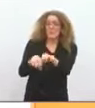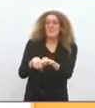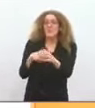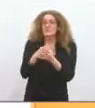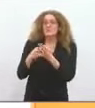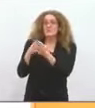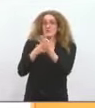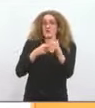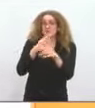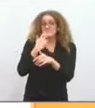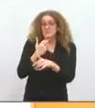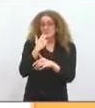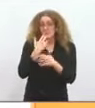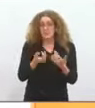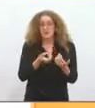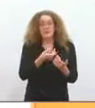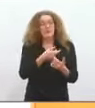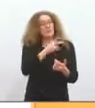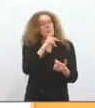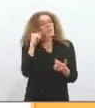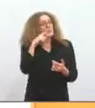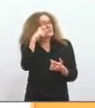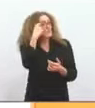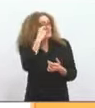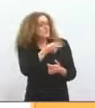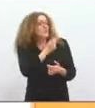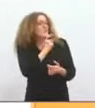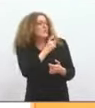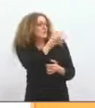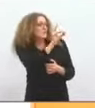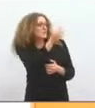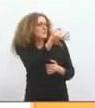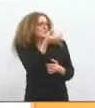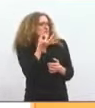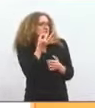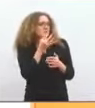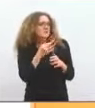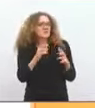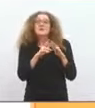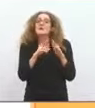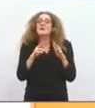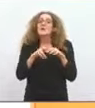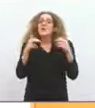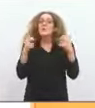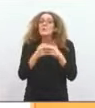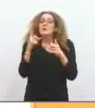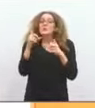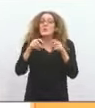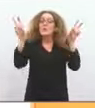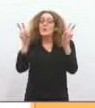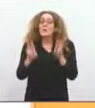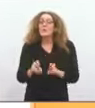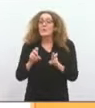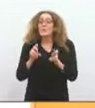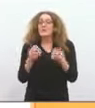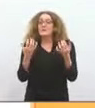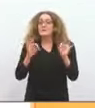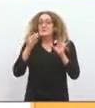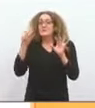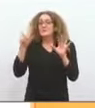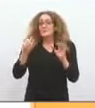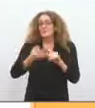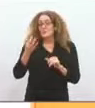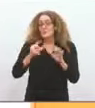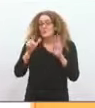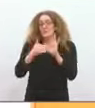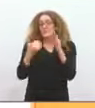Monsieur le Président, vous rappeliez tout à l'heure, fort opportunément, que la baisse du prix de l'eau en 2016 de 10% était une